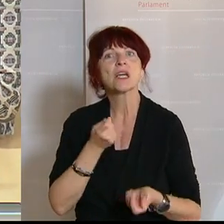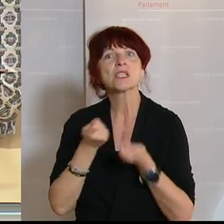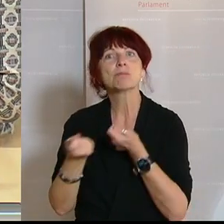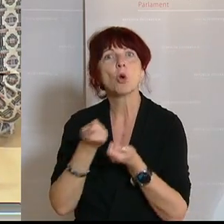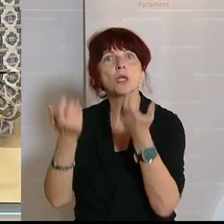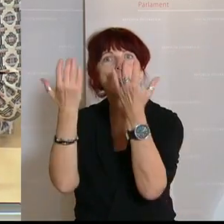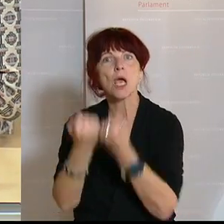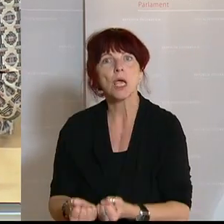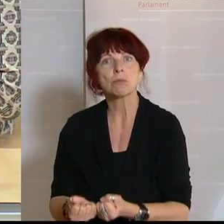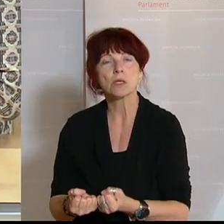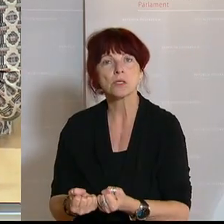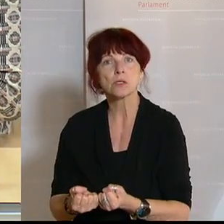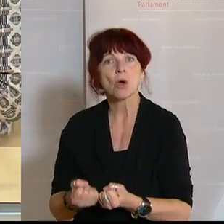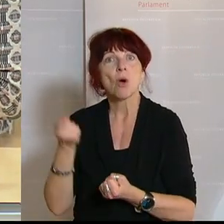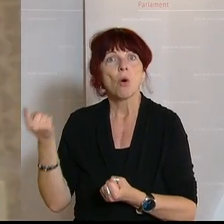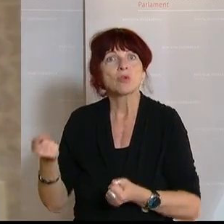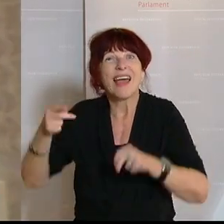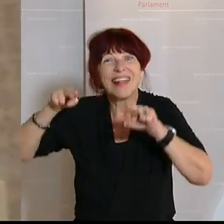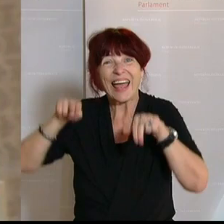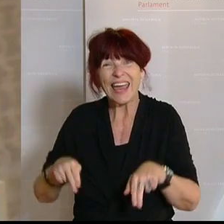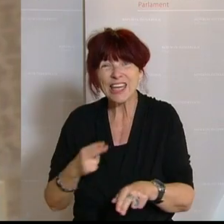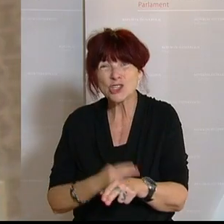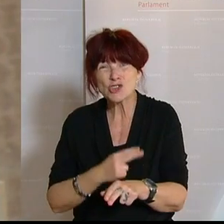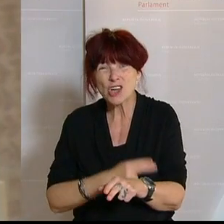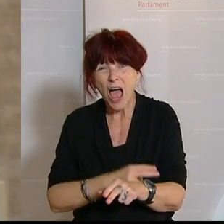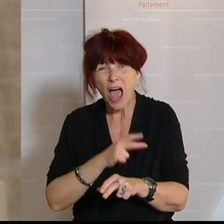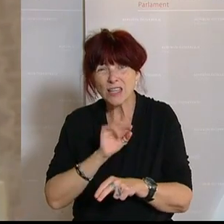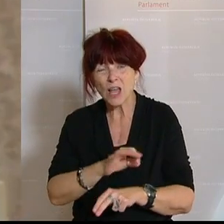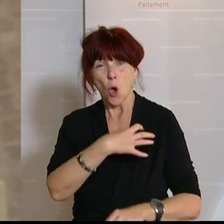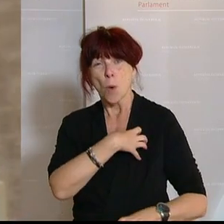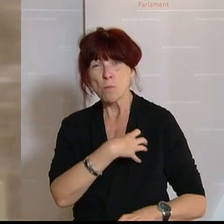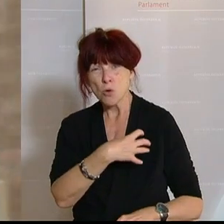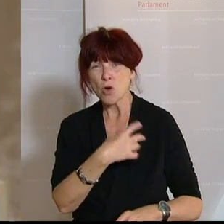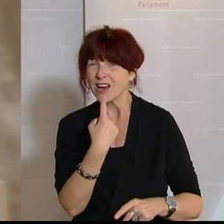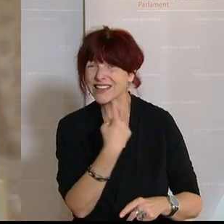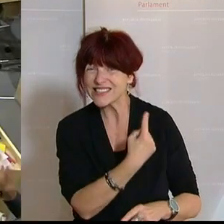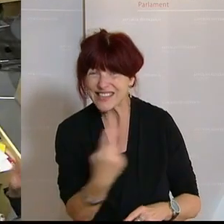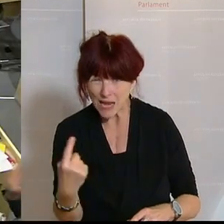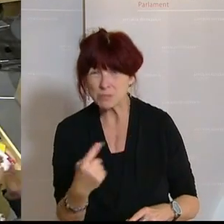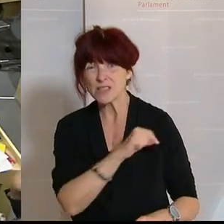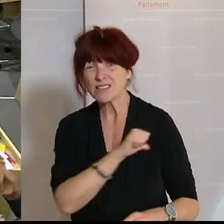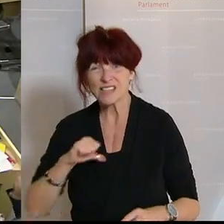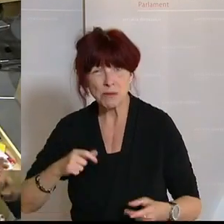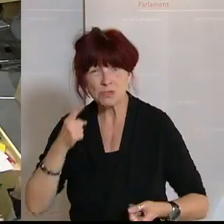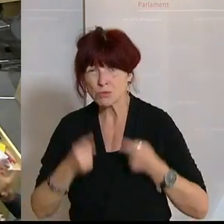das ist eines Rechtsstaats und mündiger freier Bürger nicht würdig. Dank. Dank.